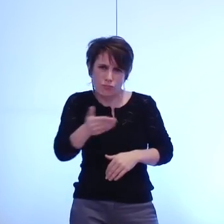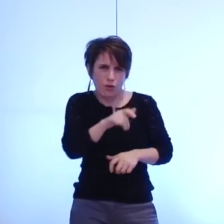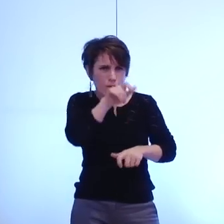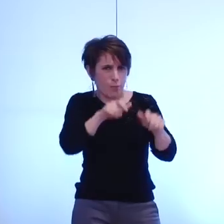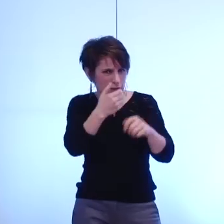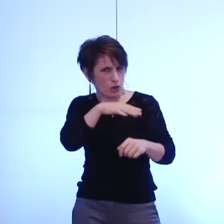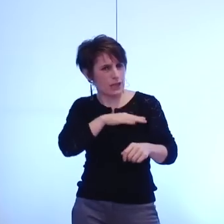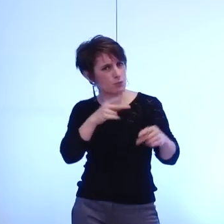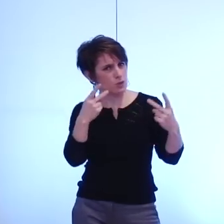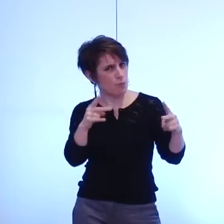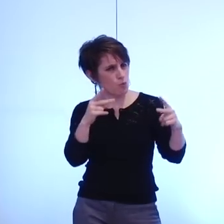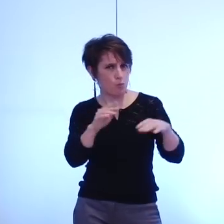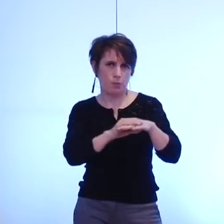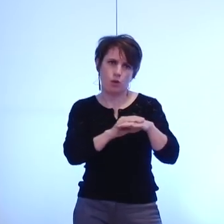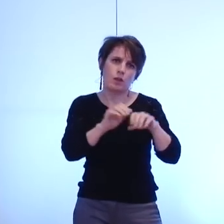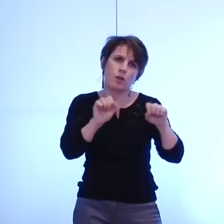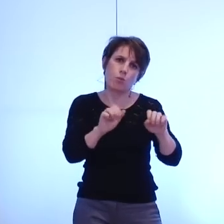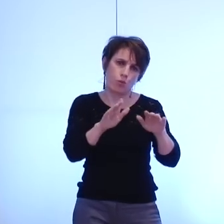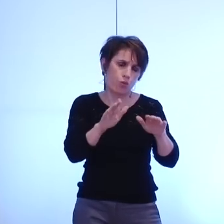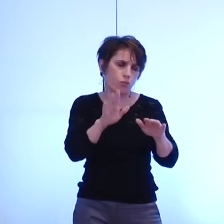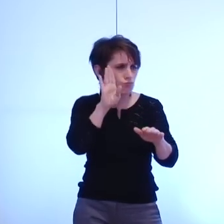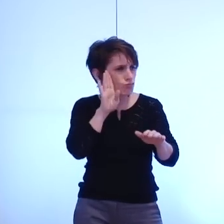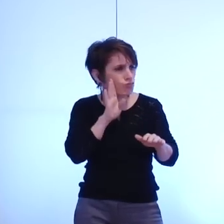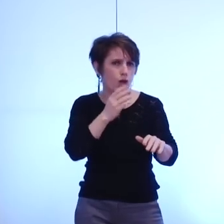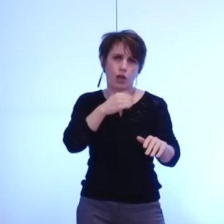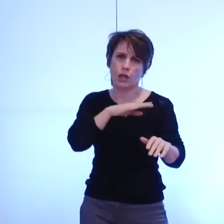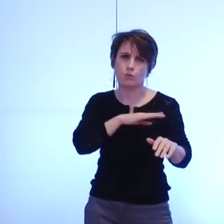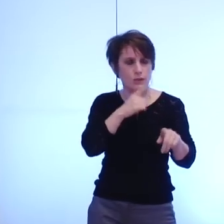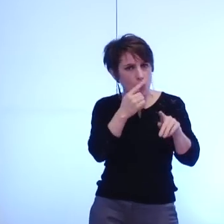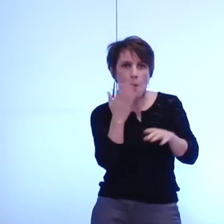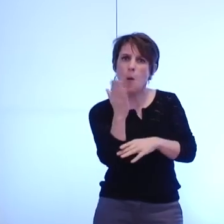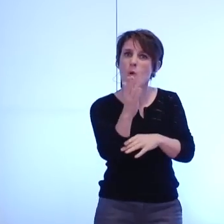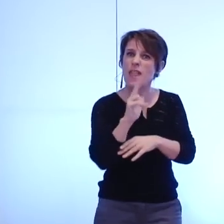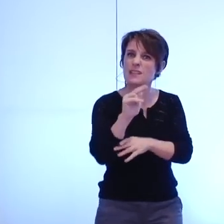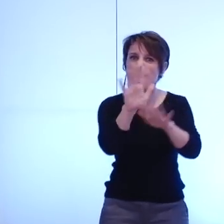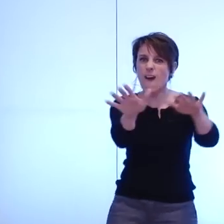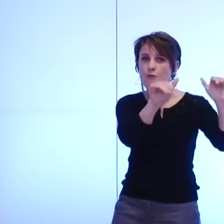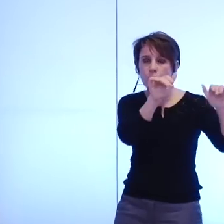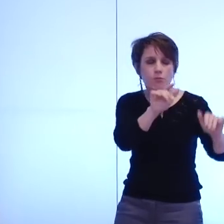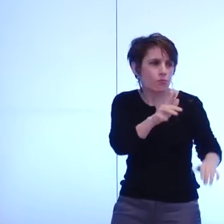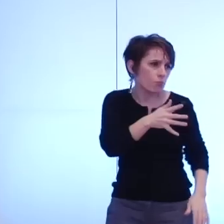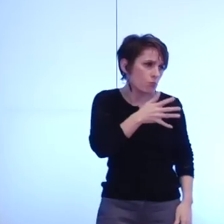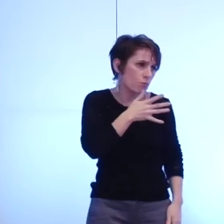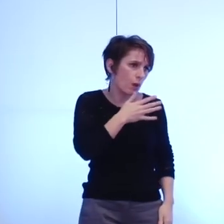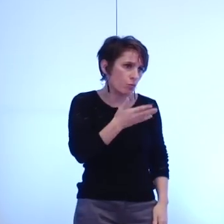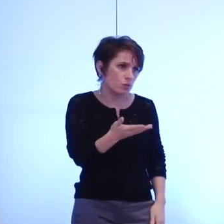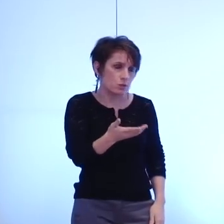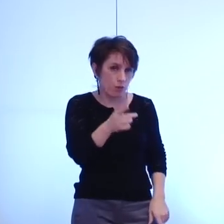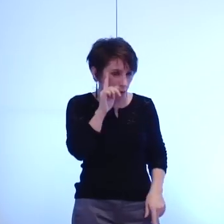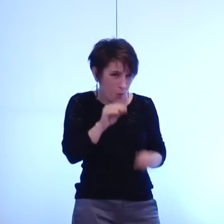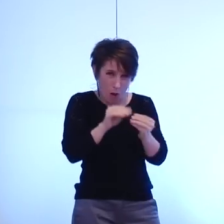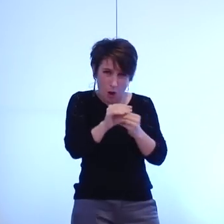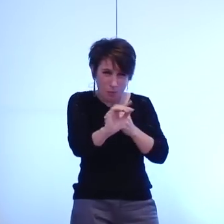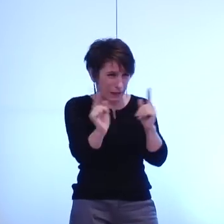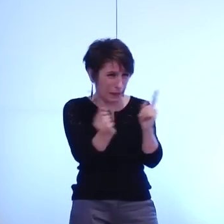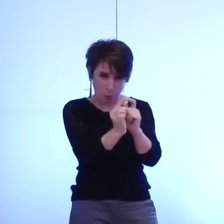responsabilité et de ne pas faire de menaces de ce type là qui dans une période aussi courte ne peut avoir